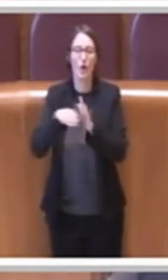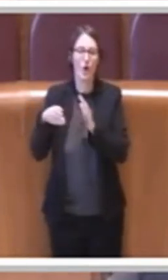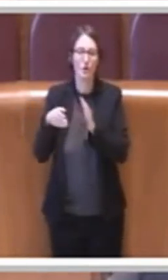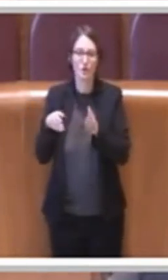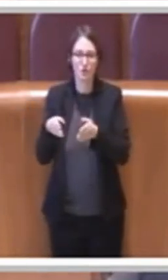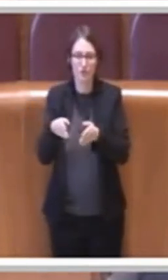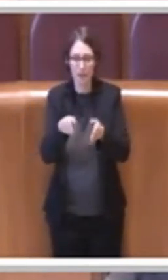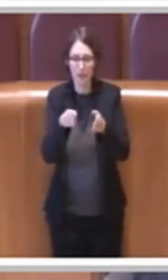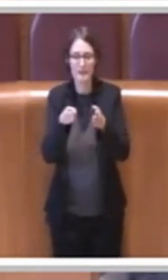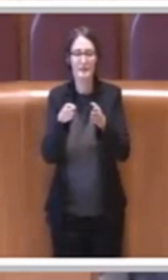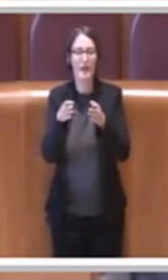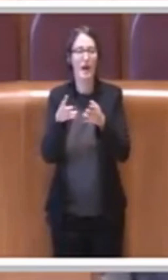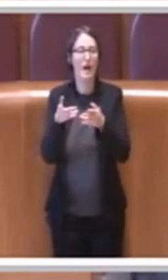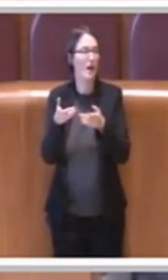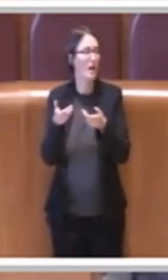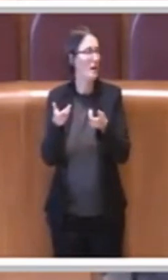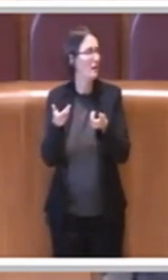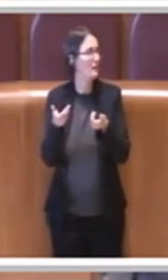contenzioso.